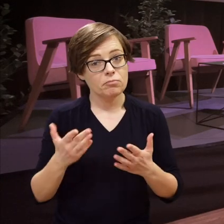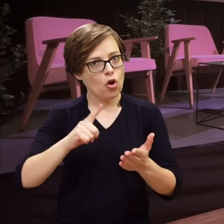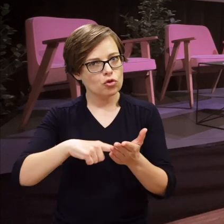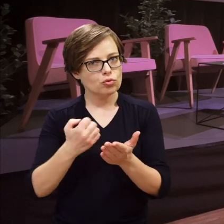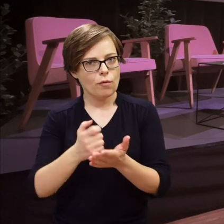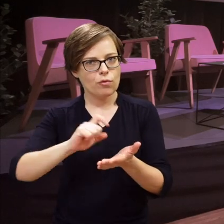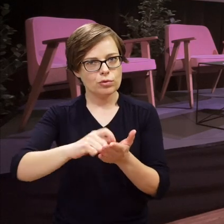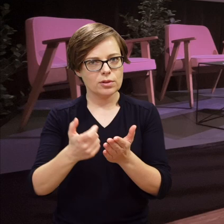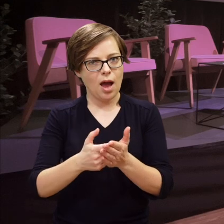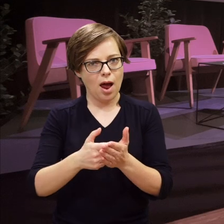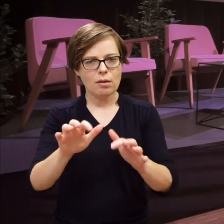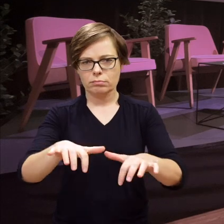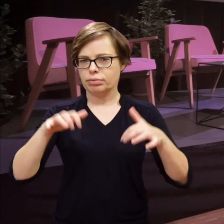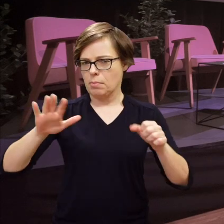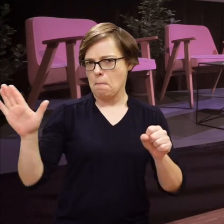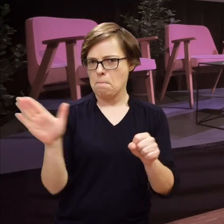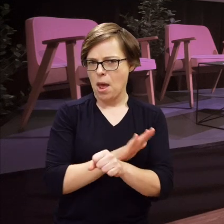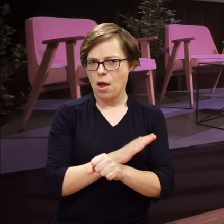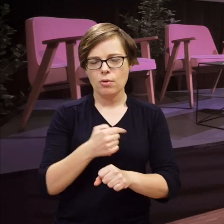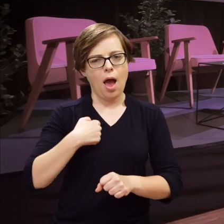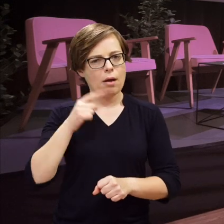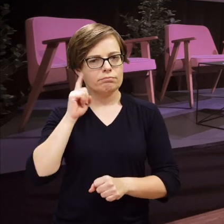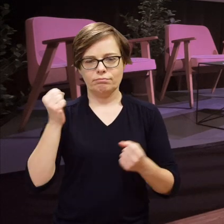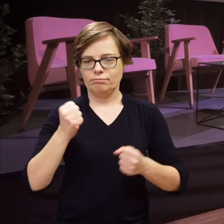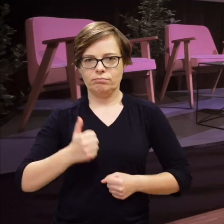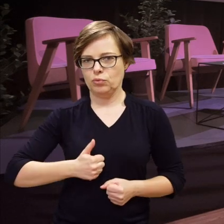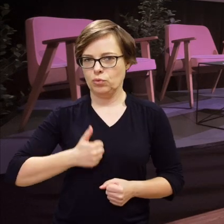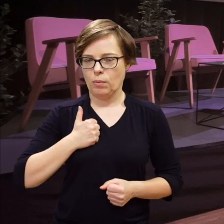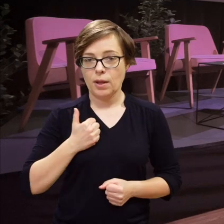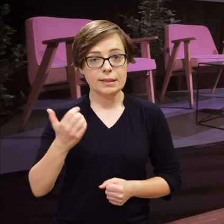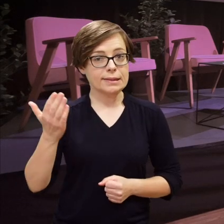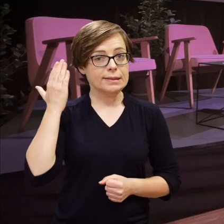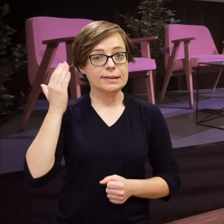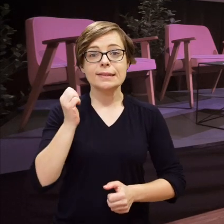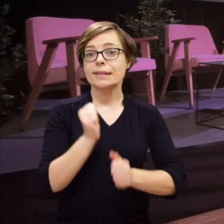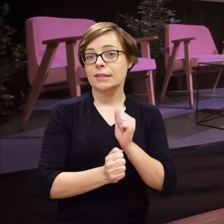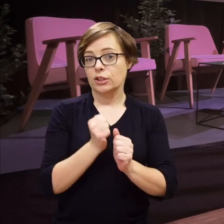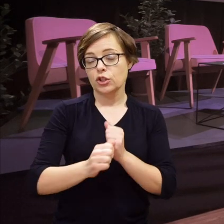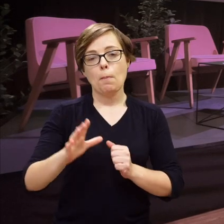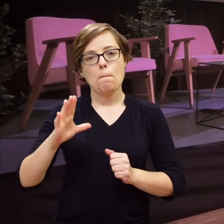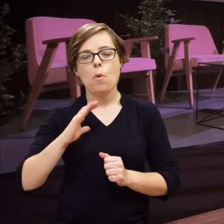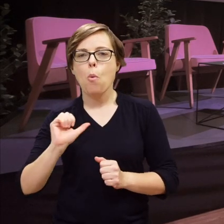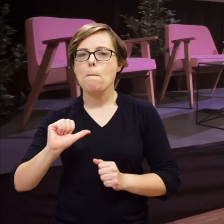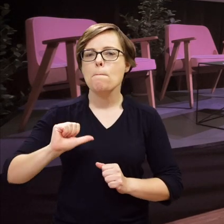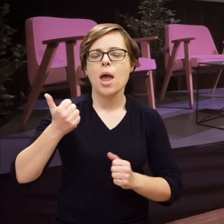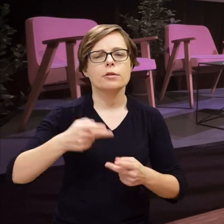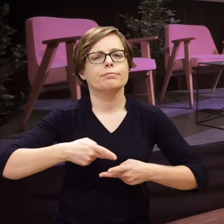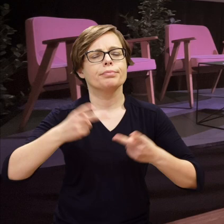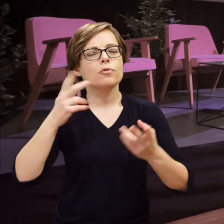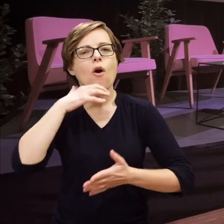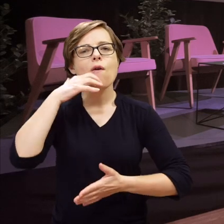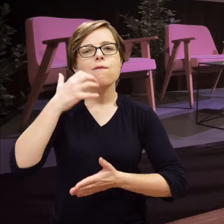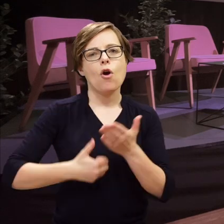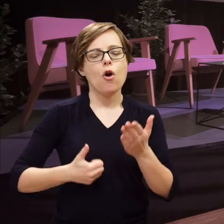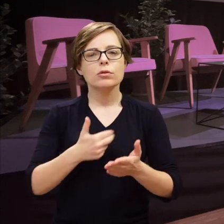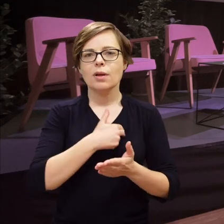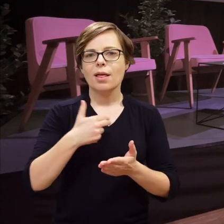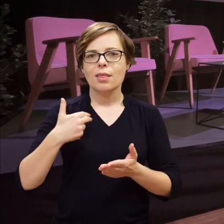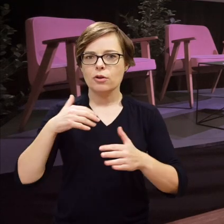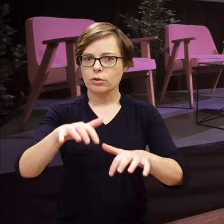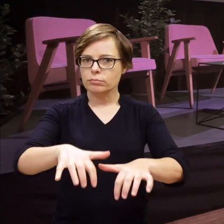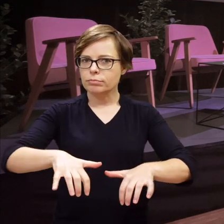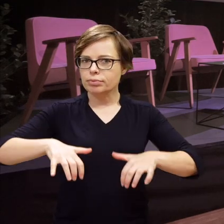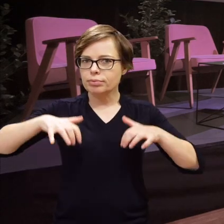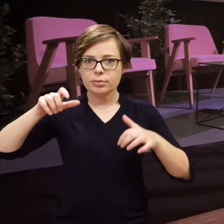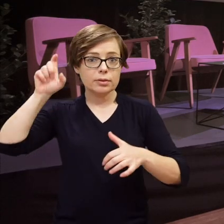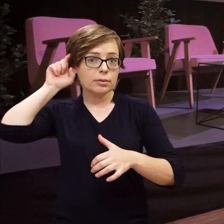znowu mamy pełną salę, więc jestem bardzo dumna. W styczniu miała premierę nasza pętla